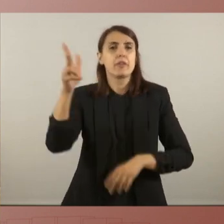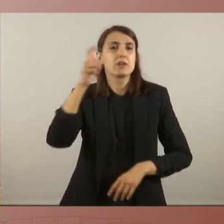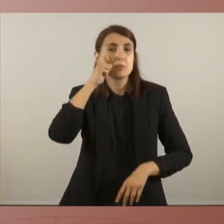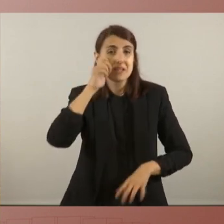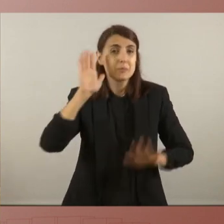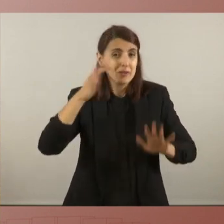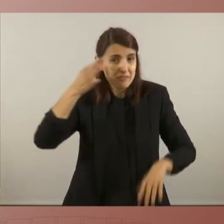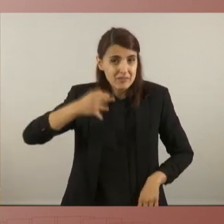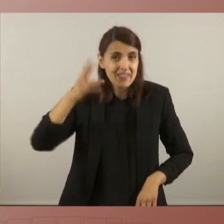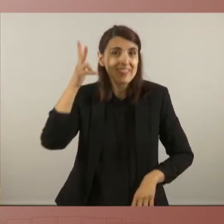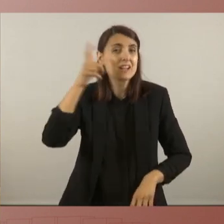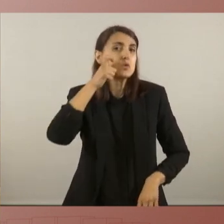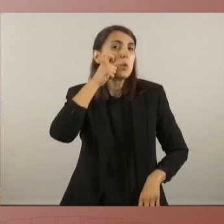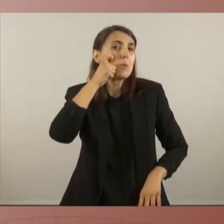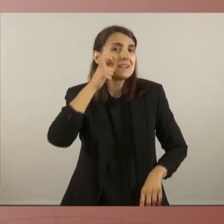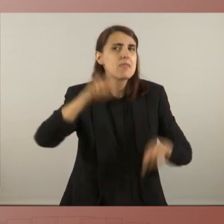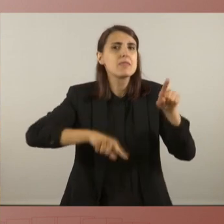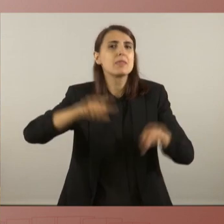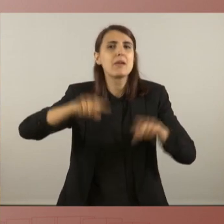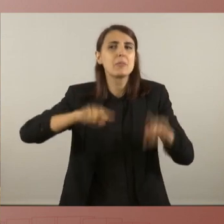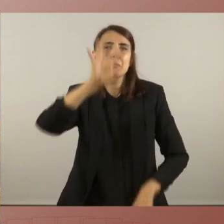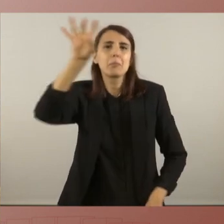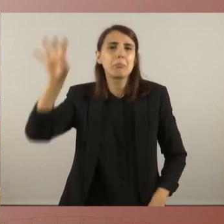'aquests drets humans per a algunes nacionalitats.